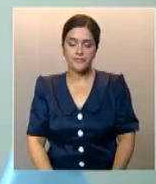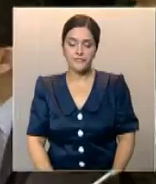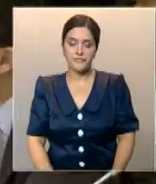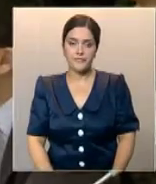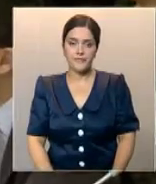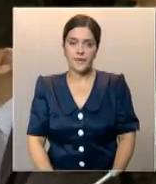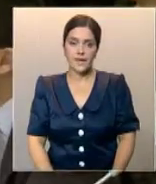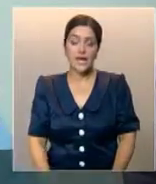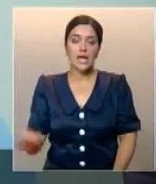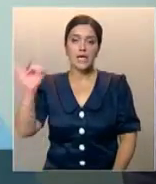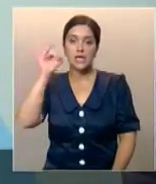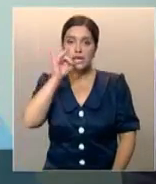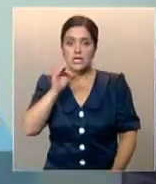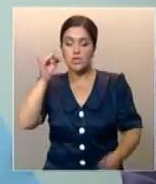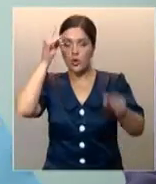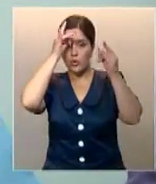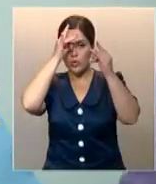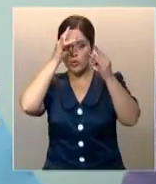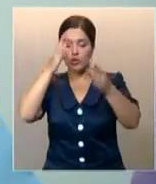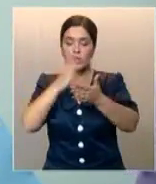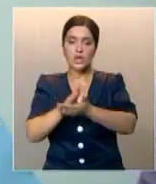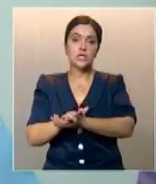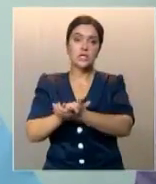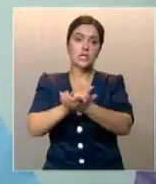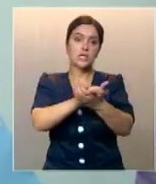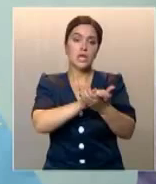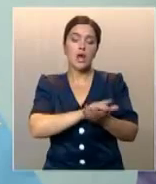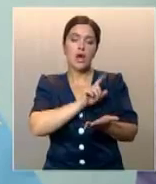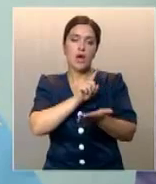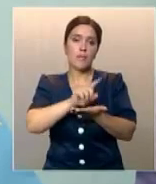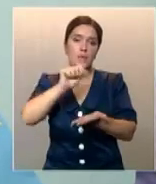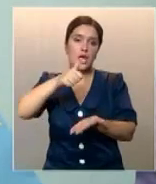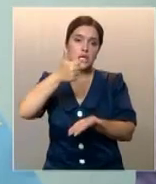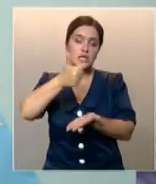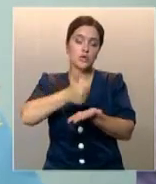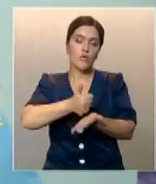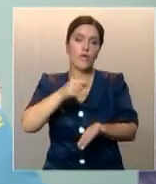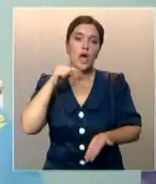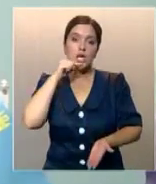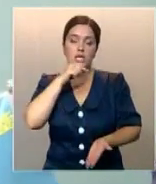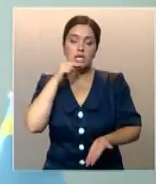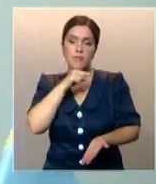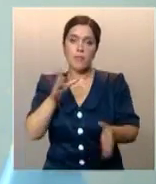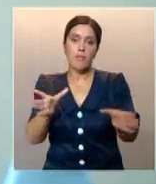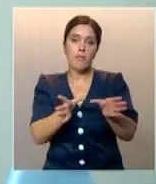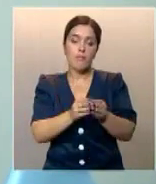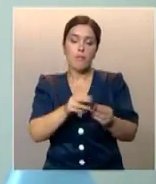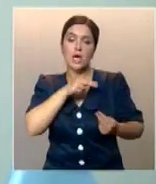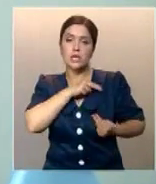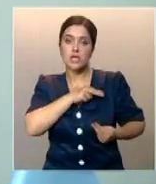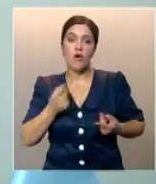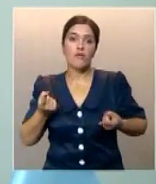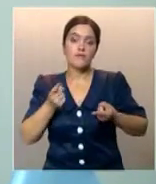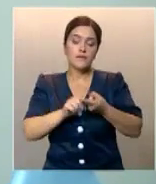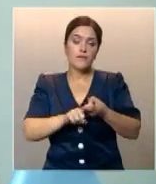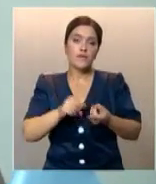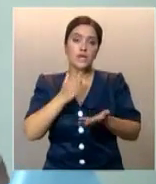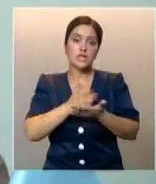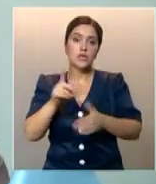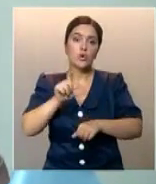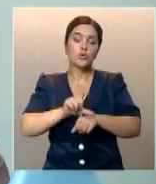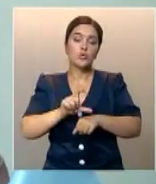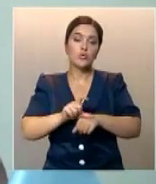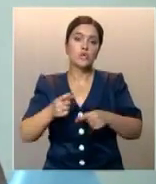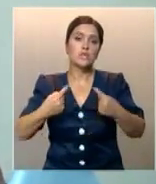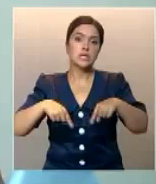Историческое и культурное единство наших стран должно стать основой экономического сотрудничества. В этой связи значительную роль играет Тюркский совет.